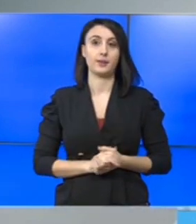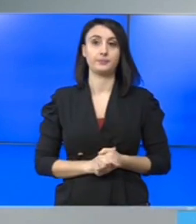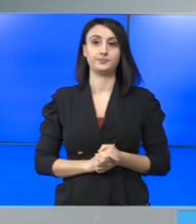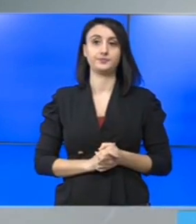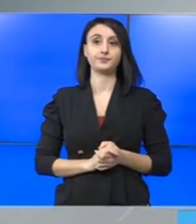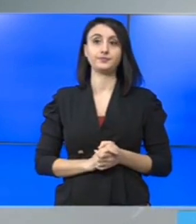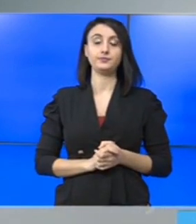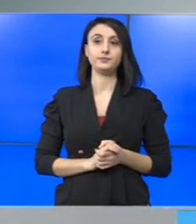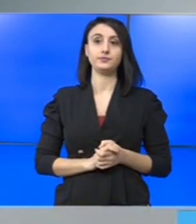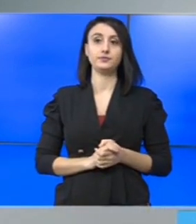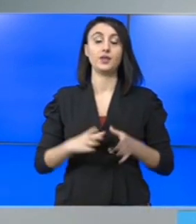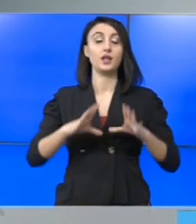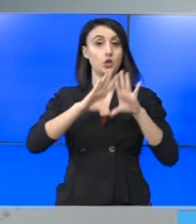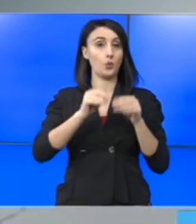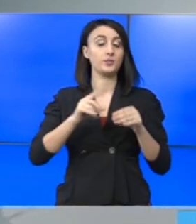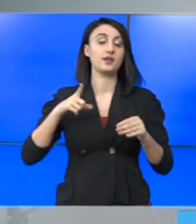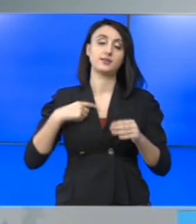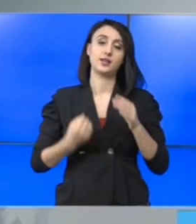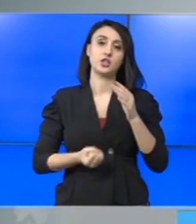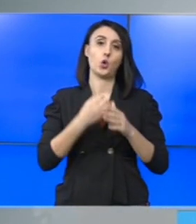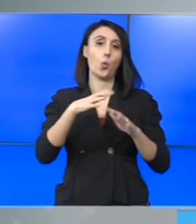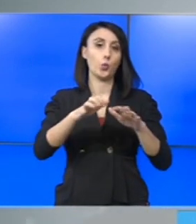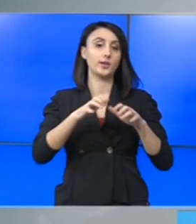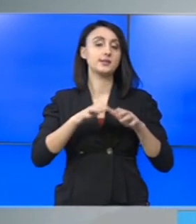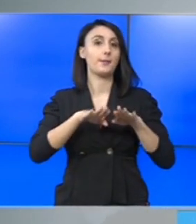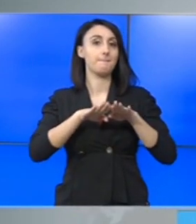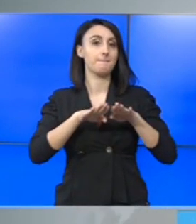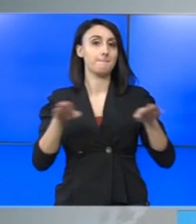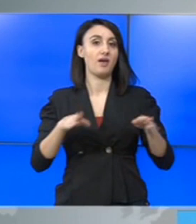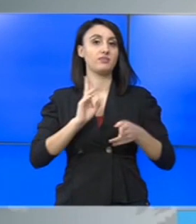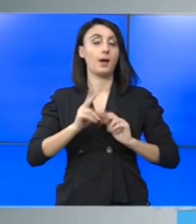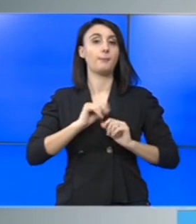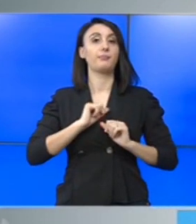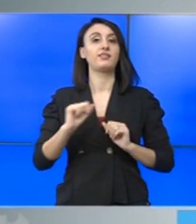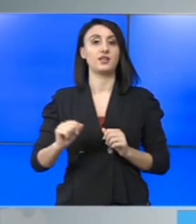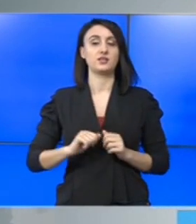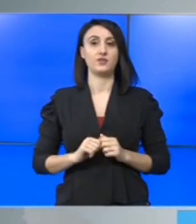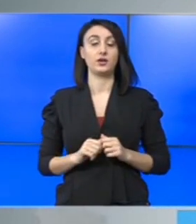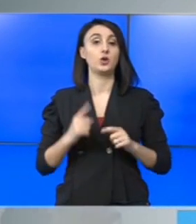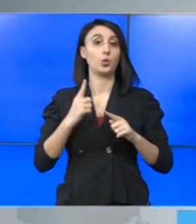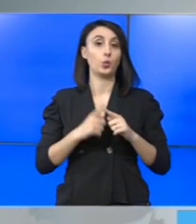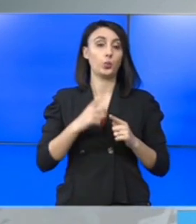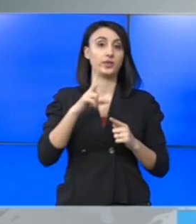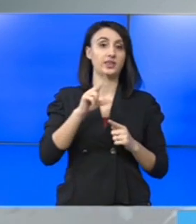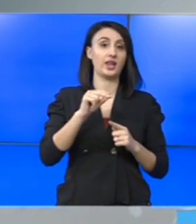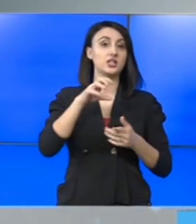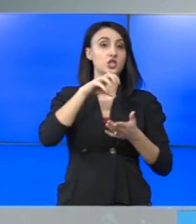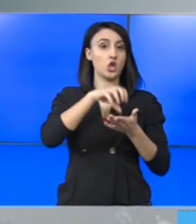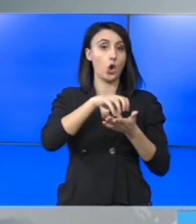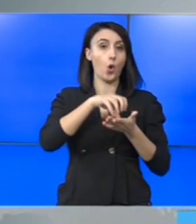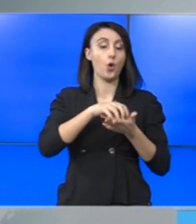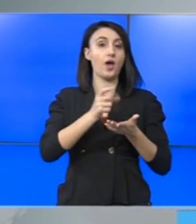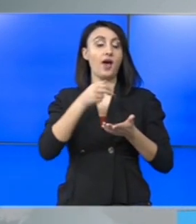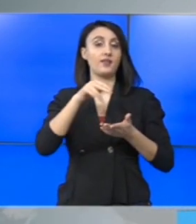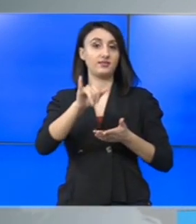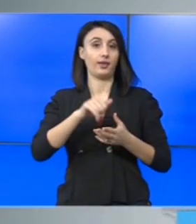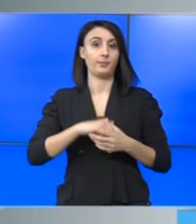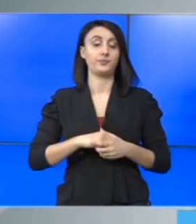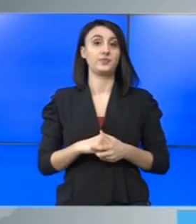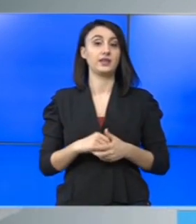Bună dimineața! România este din nou în criză de paturi de terapie intensivă, cu doar 30 de locuri de ATI